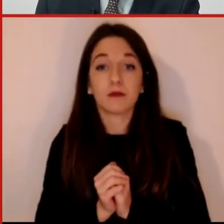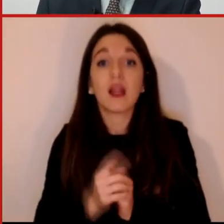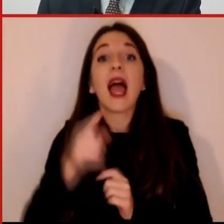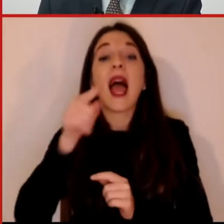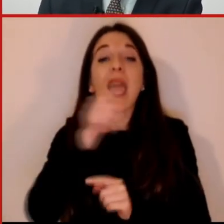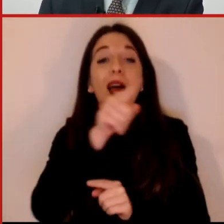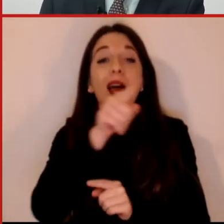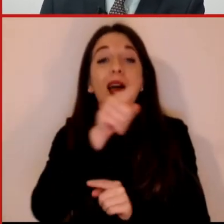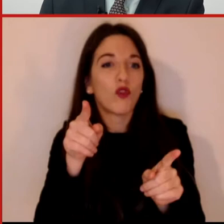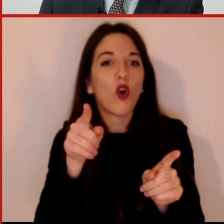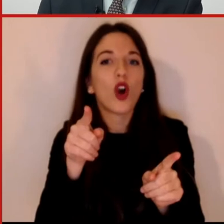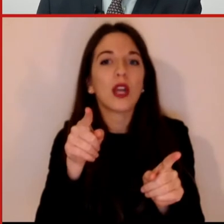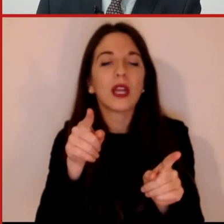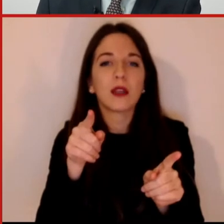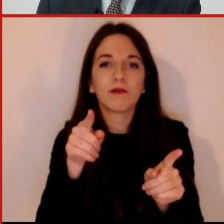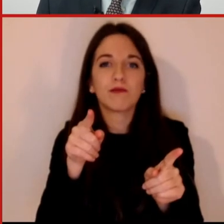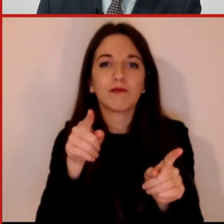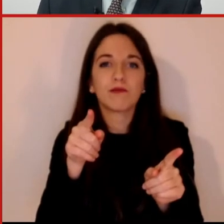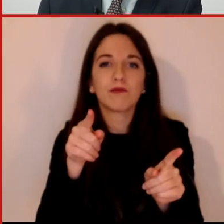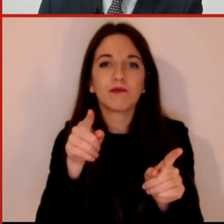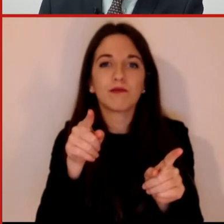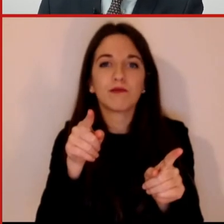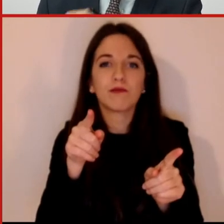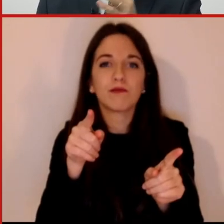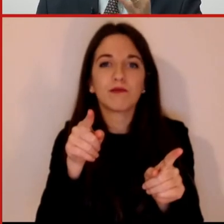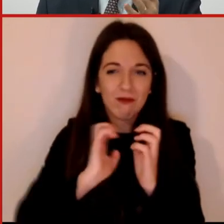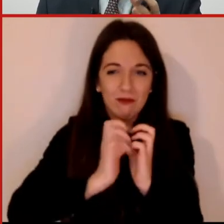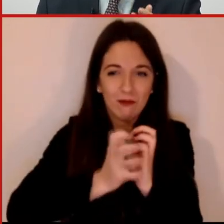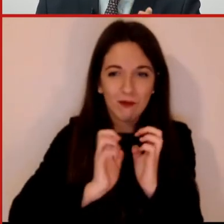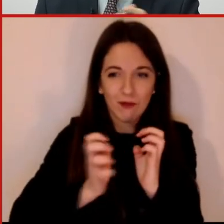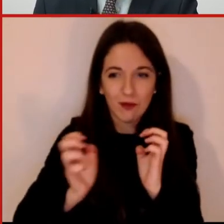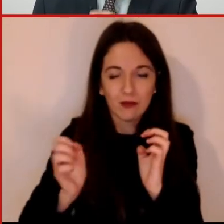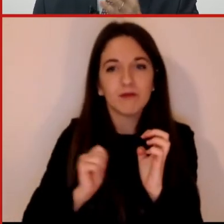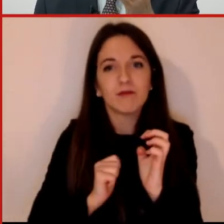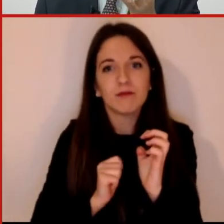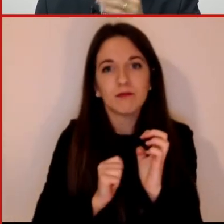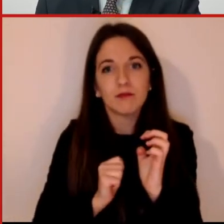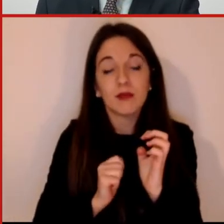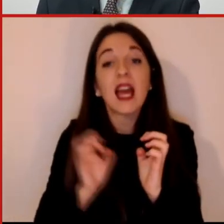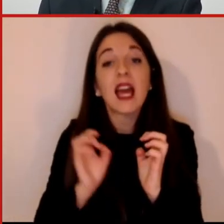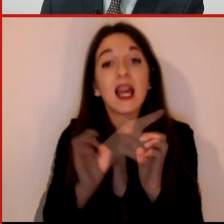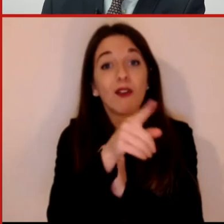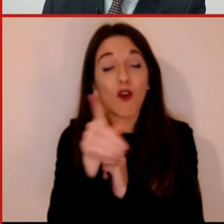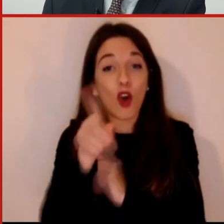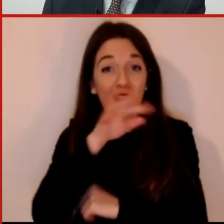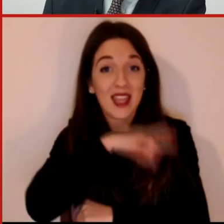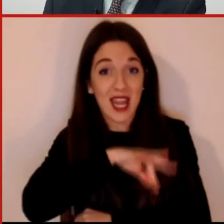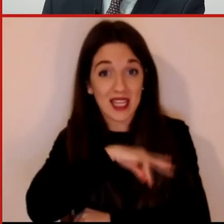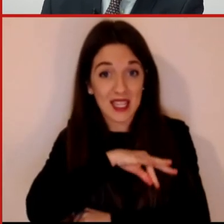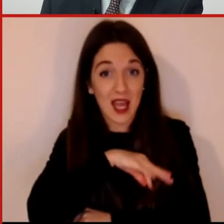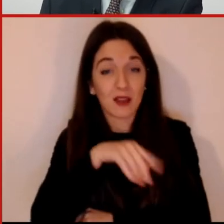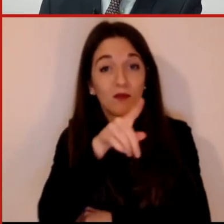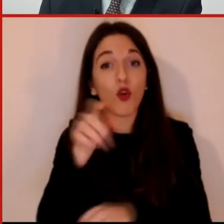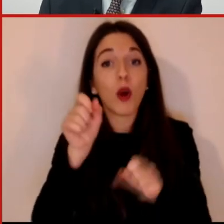Innanzitutto per coloro che sono interessati possono anche ascoltare la traduzione in inglese, switchando diciamo il canale